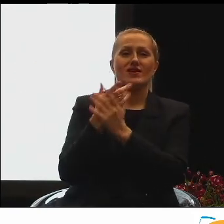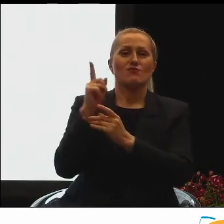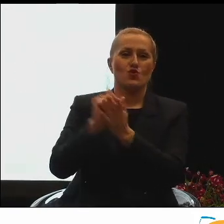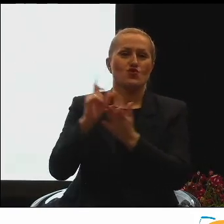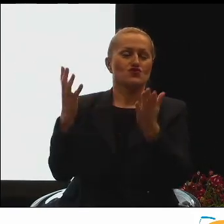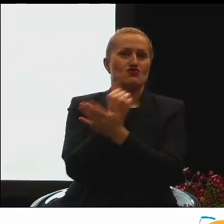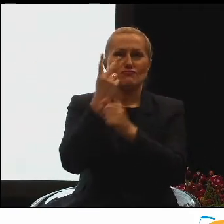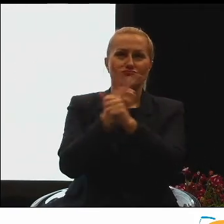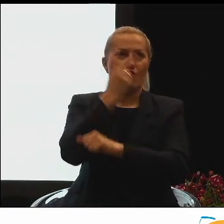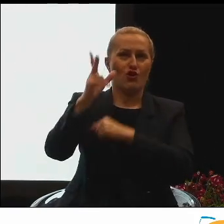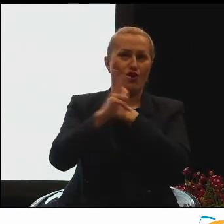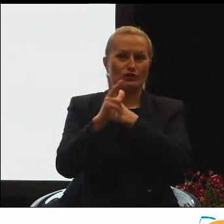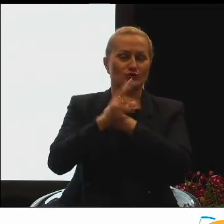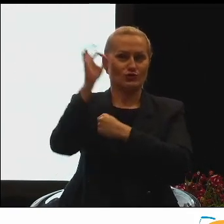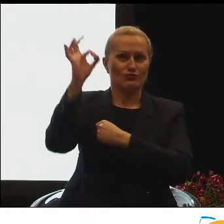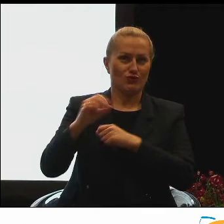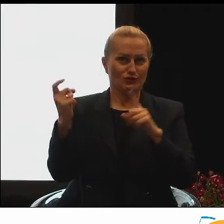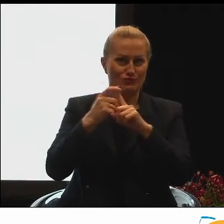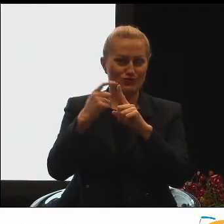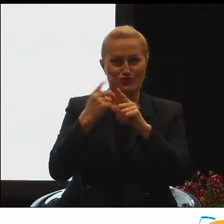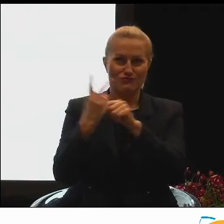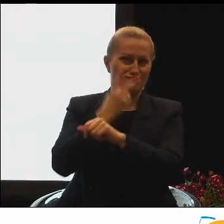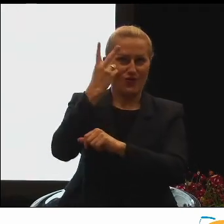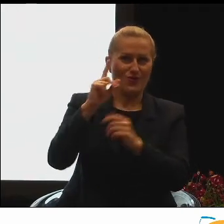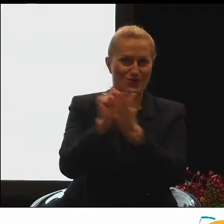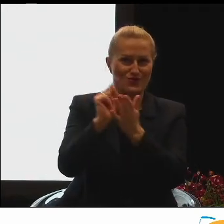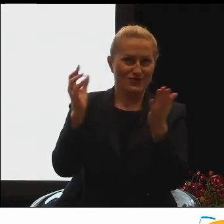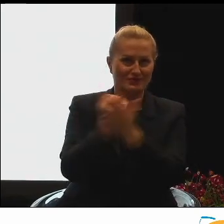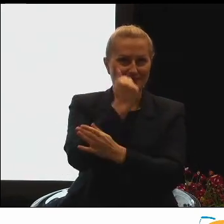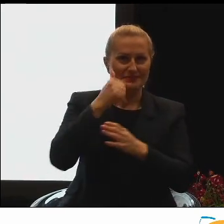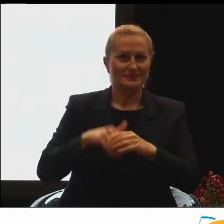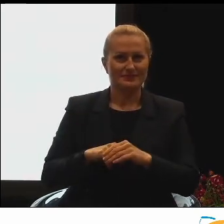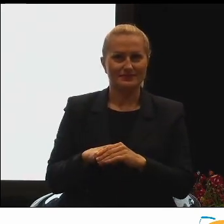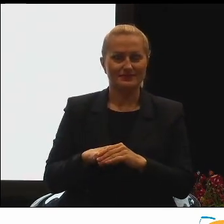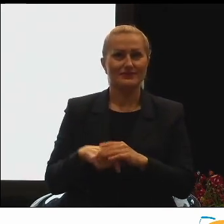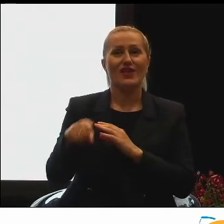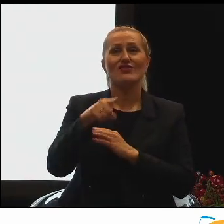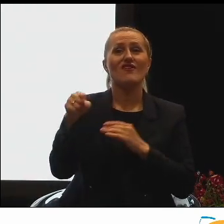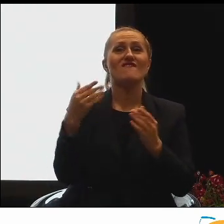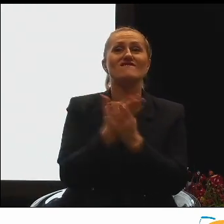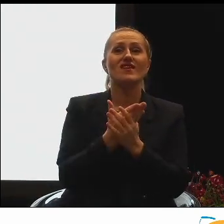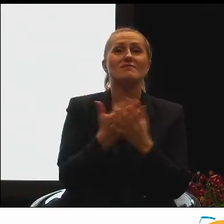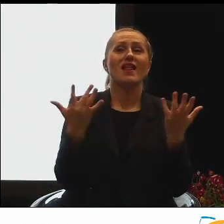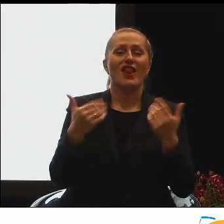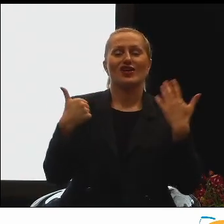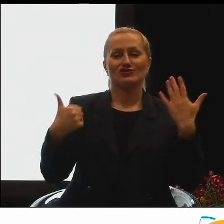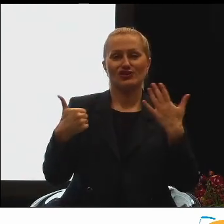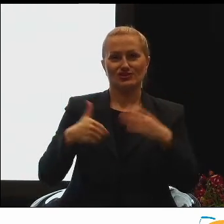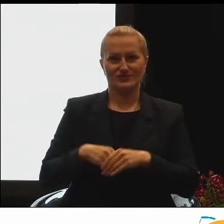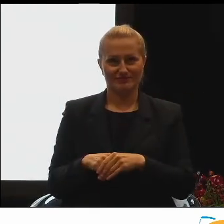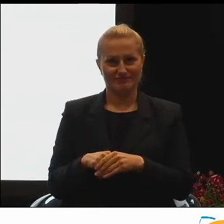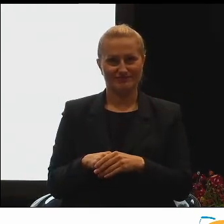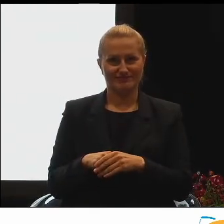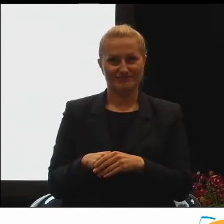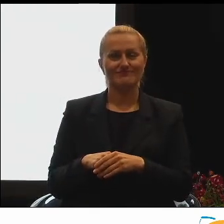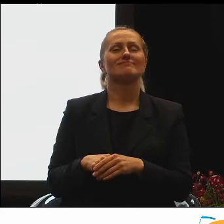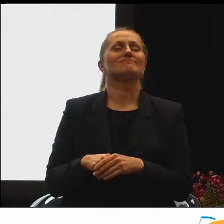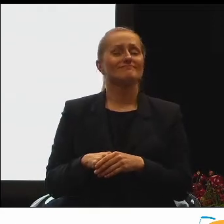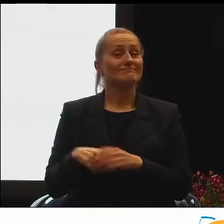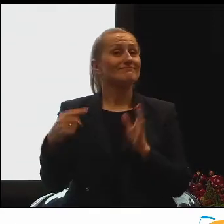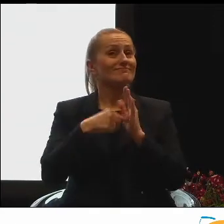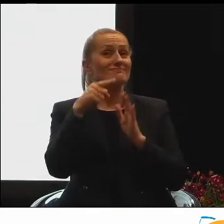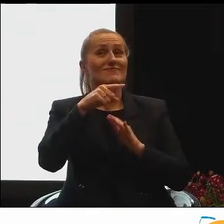osiągnęła ponad 80% punktów możliwych do osiągnięcia. Takich firm jest dokładnie sześć. Wtedy